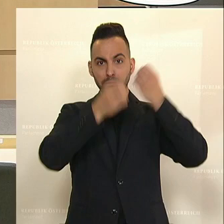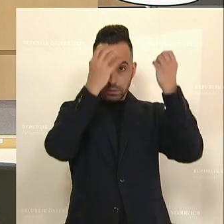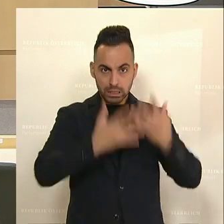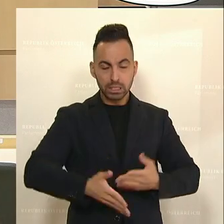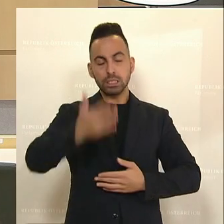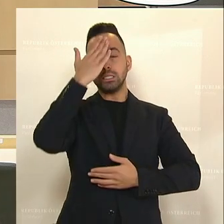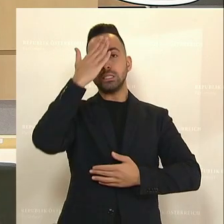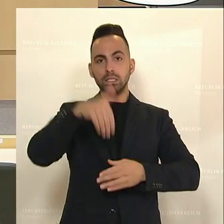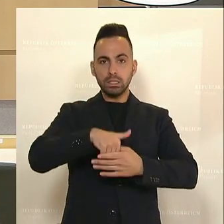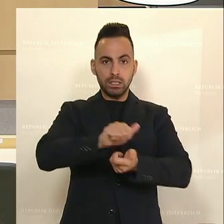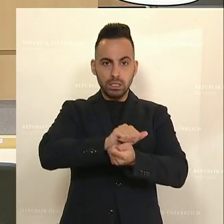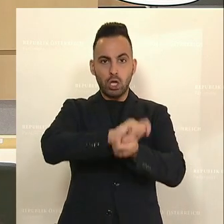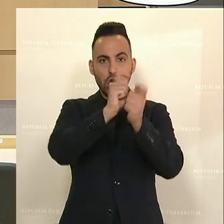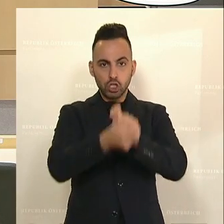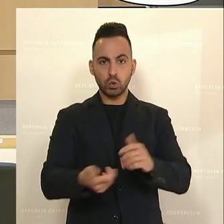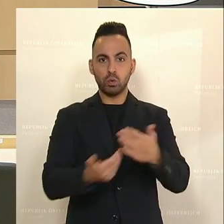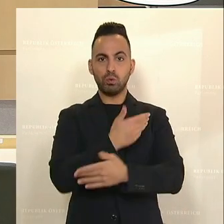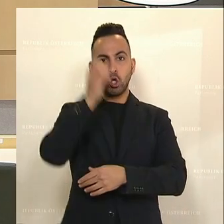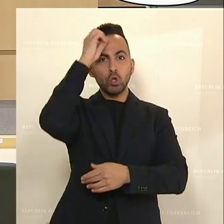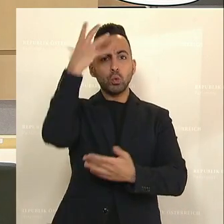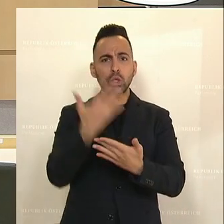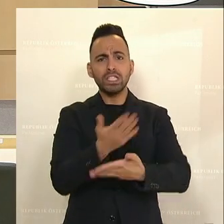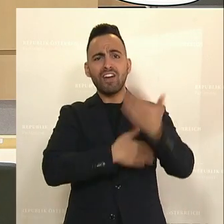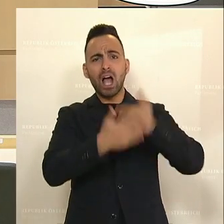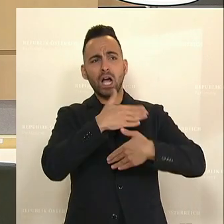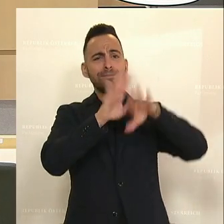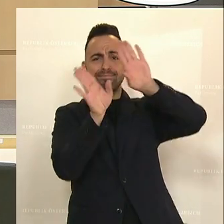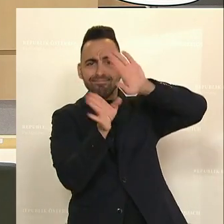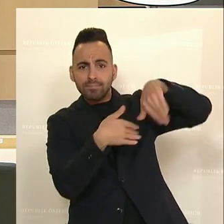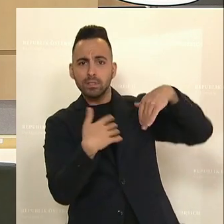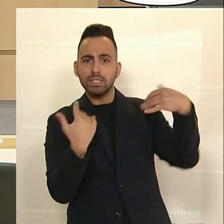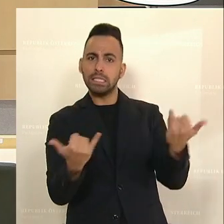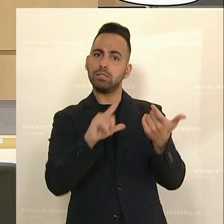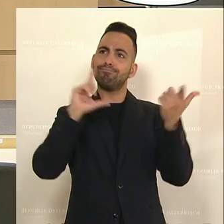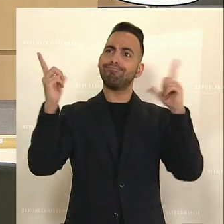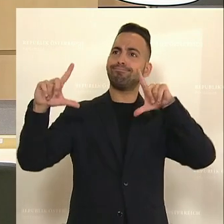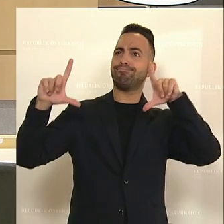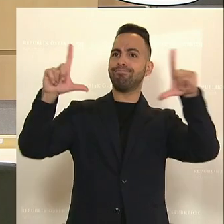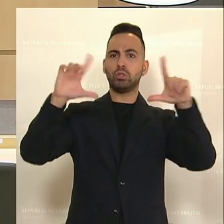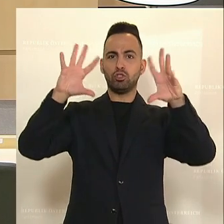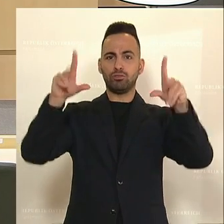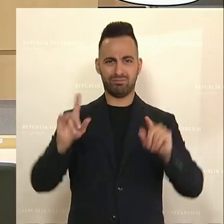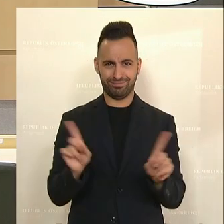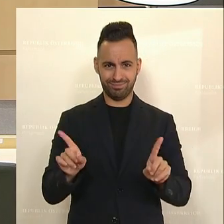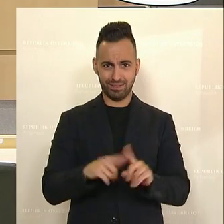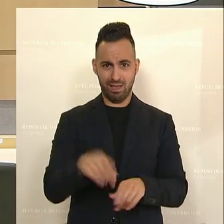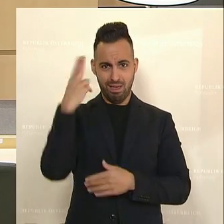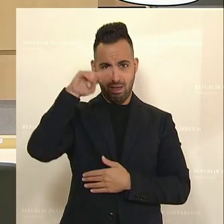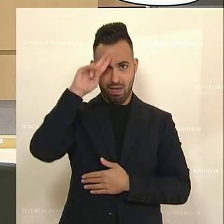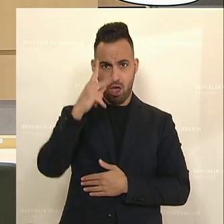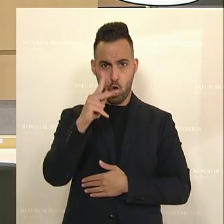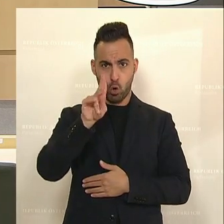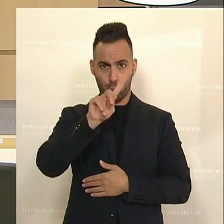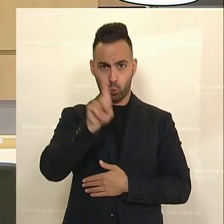die Sie mit der türkisen Vergangenheit angesprochen und vorleben wollen. Im Gegenteil, Sie übernehmen die Handschrift von Sebastian Kurz